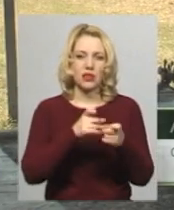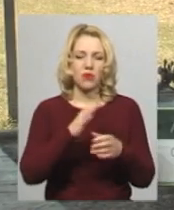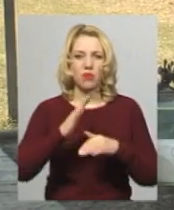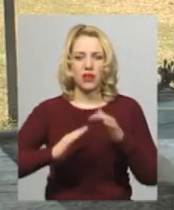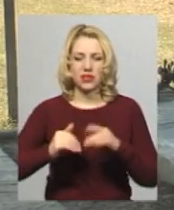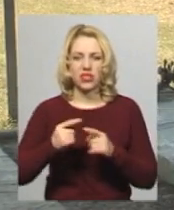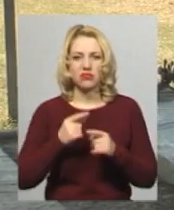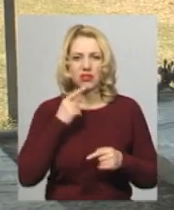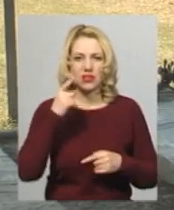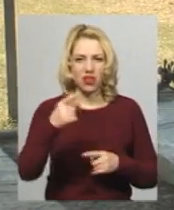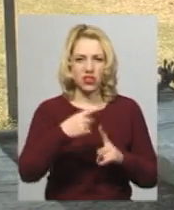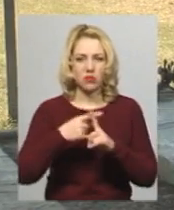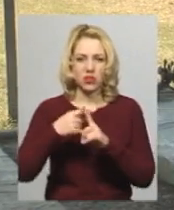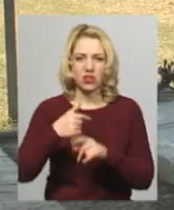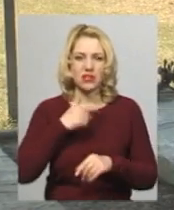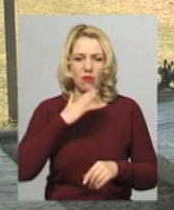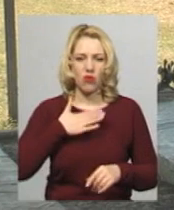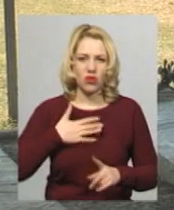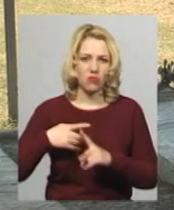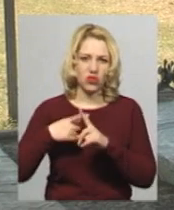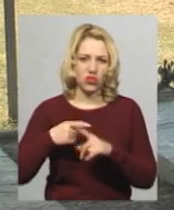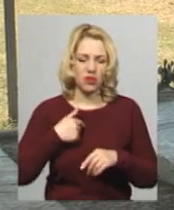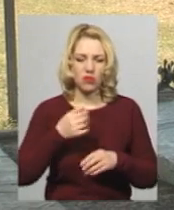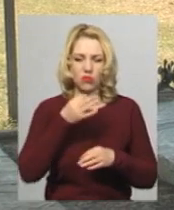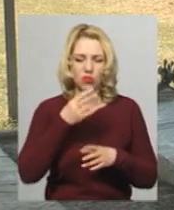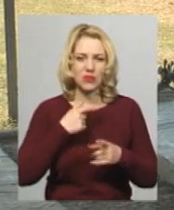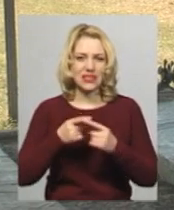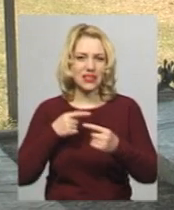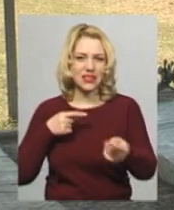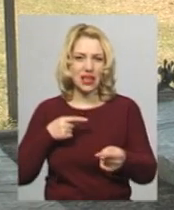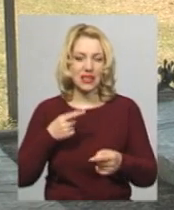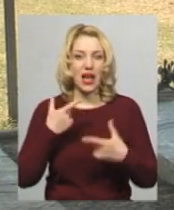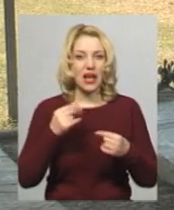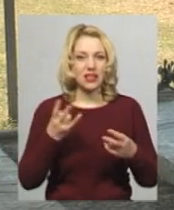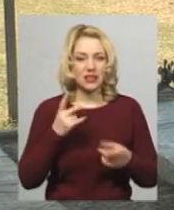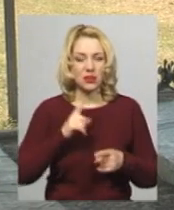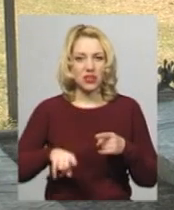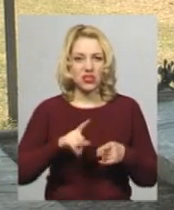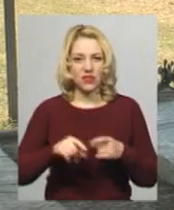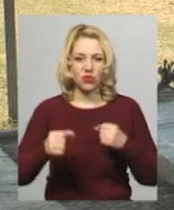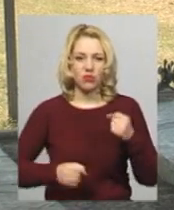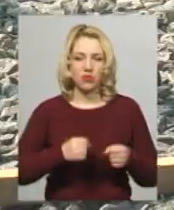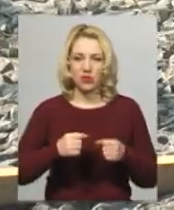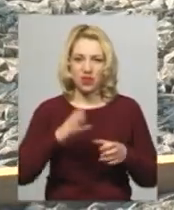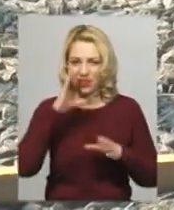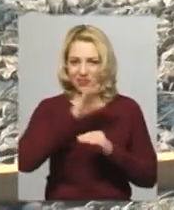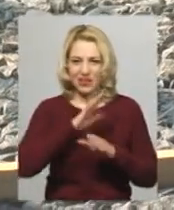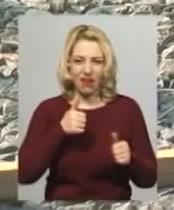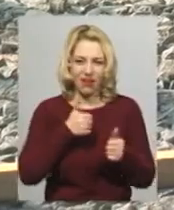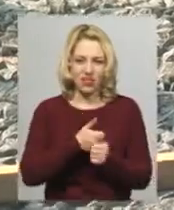це мої мішені. Мені подобаються довгі дистанції, бо в мене тут є переваги. А там, де бігати треба швидко, за молоддю не встигнеш».